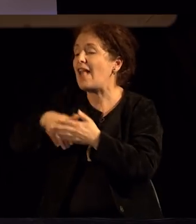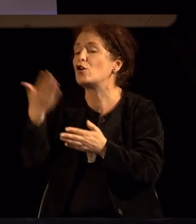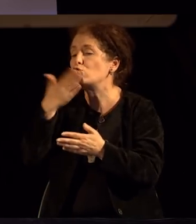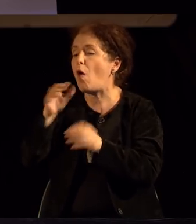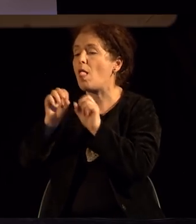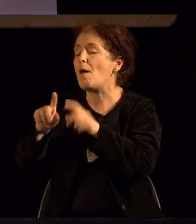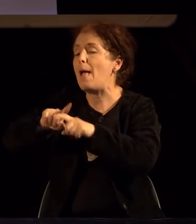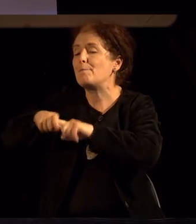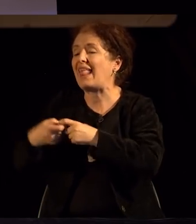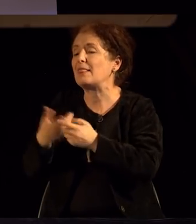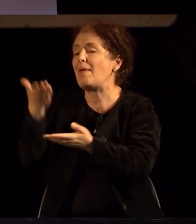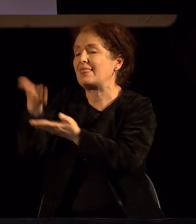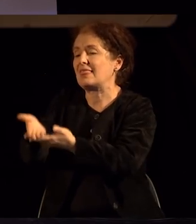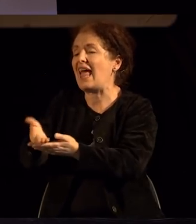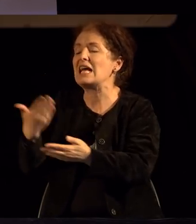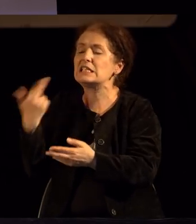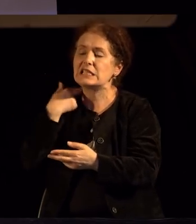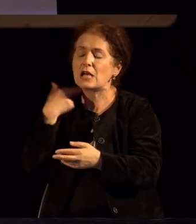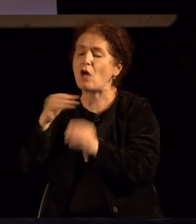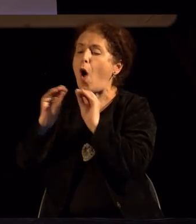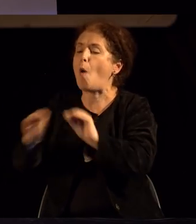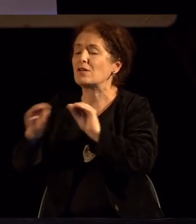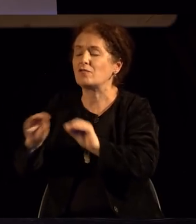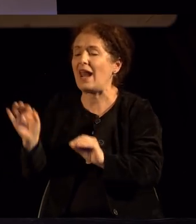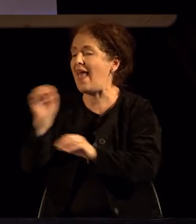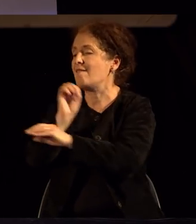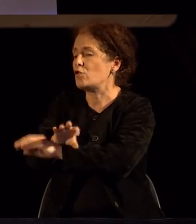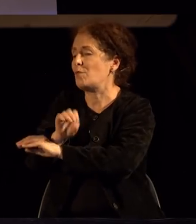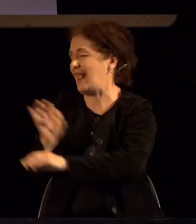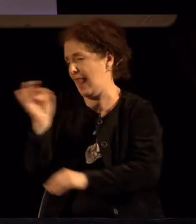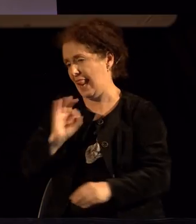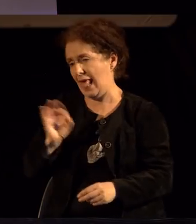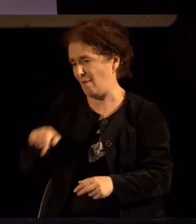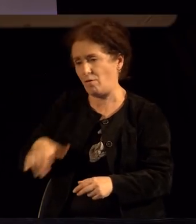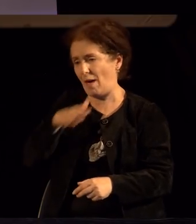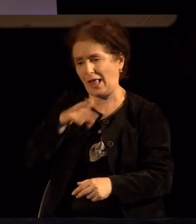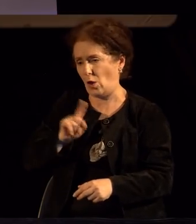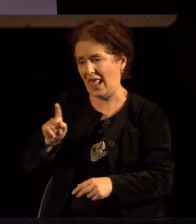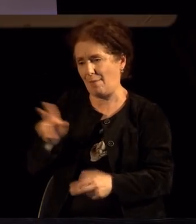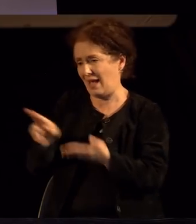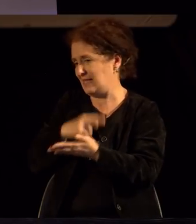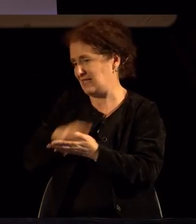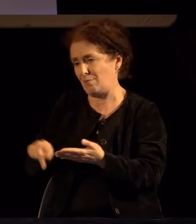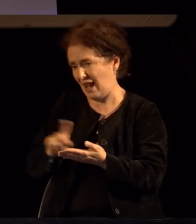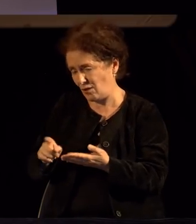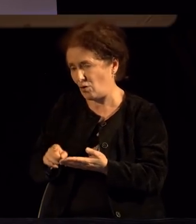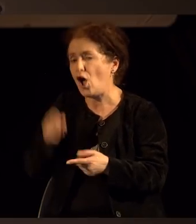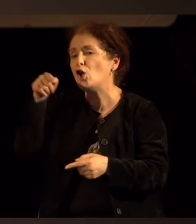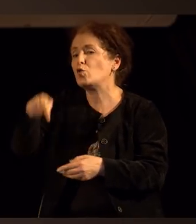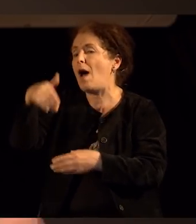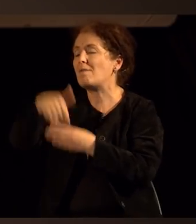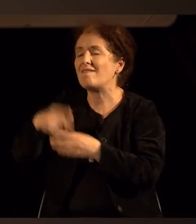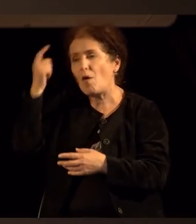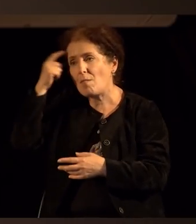таков предмет за сексуално воспитание и образование. И сето тоа прави во